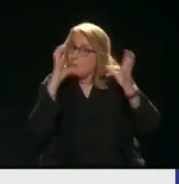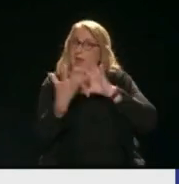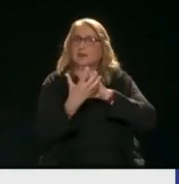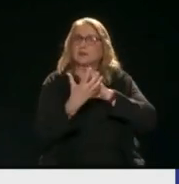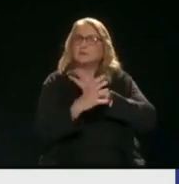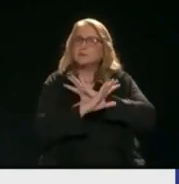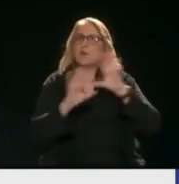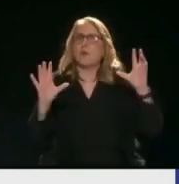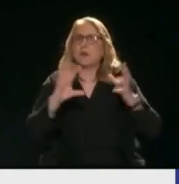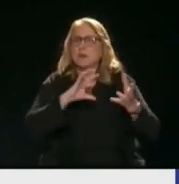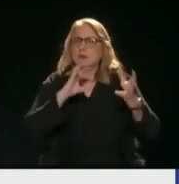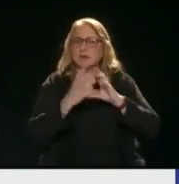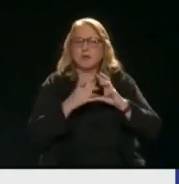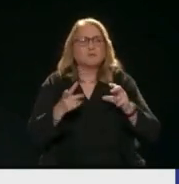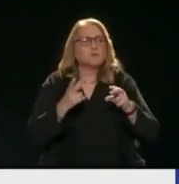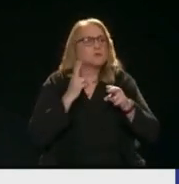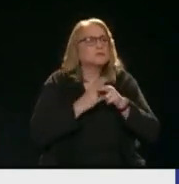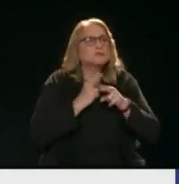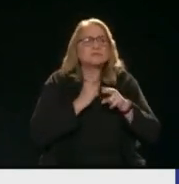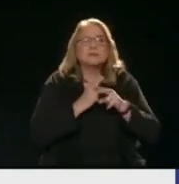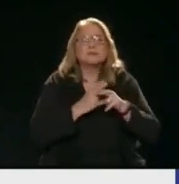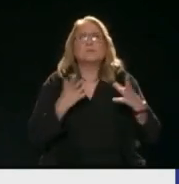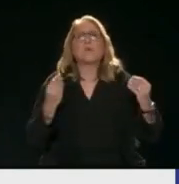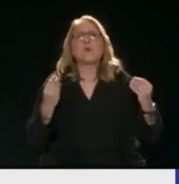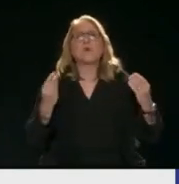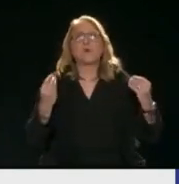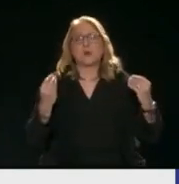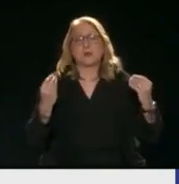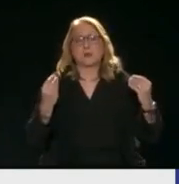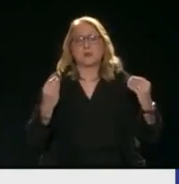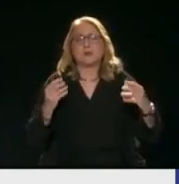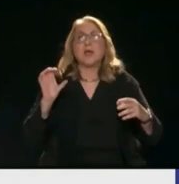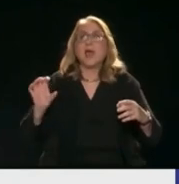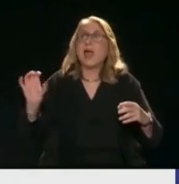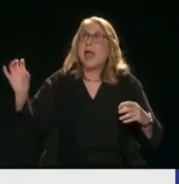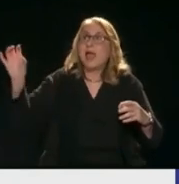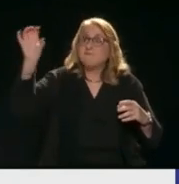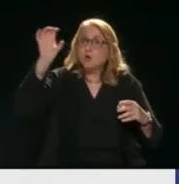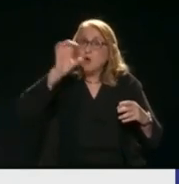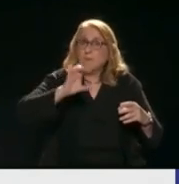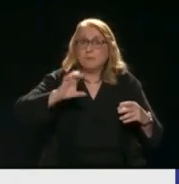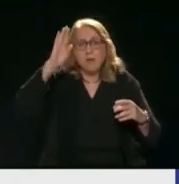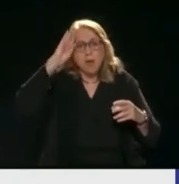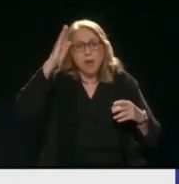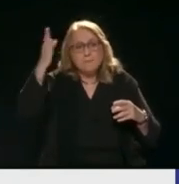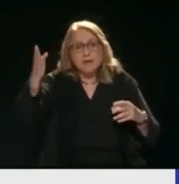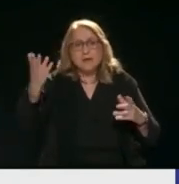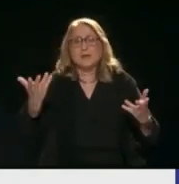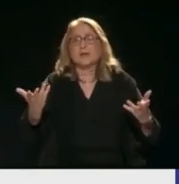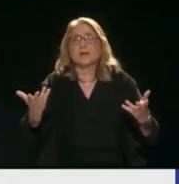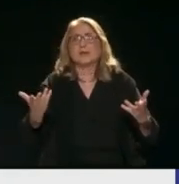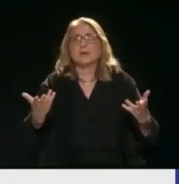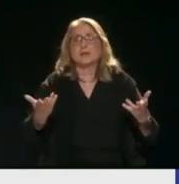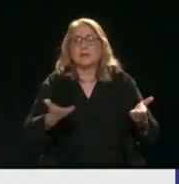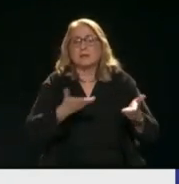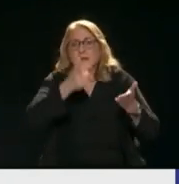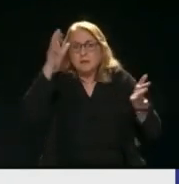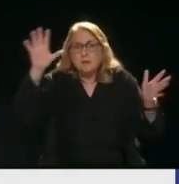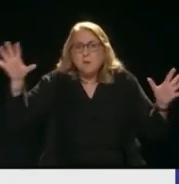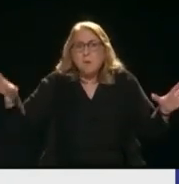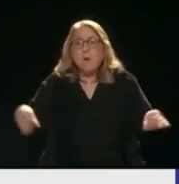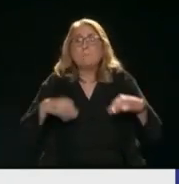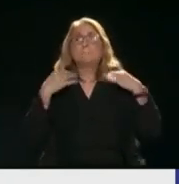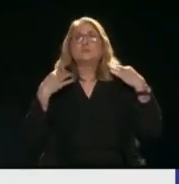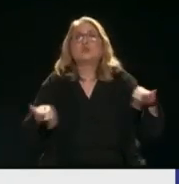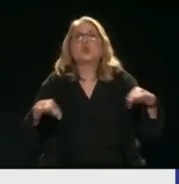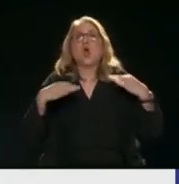Τα κράτη της Ευρώπης Αλλά και η Αμερική Και η Ελλάδα Η Ελλάδα έχει φτωχεύσει έξι φορές Είναι όλα πτωχευμένα